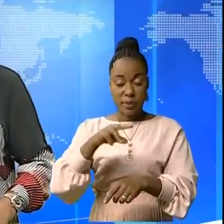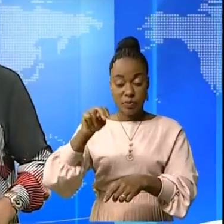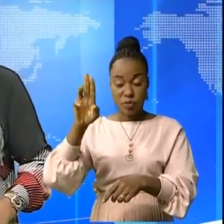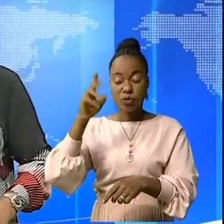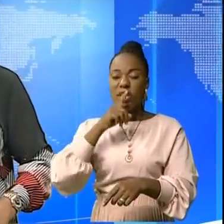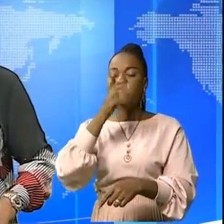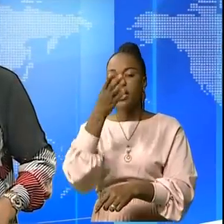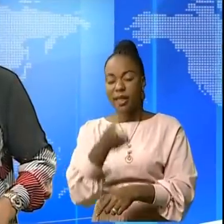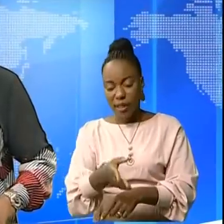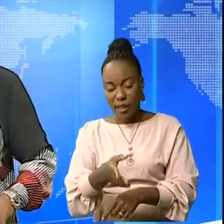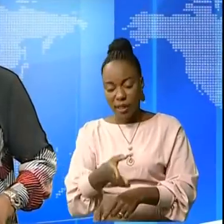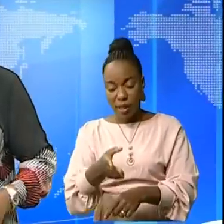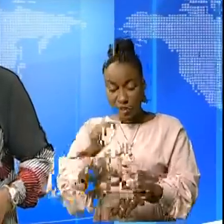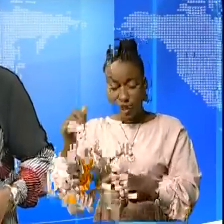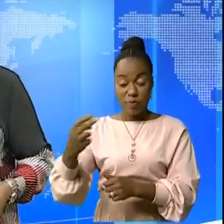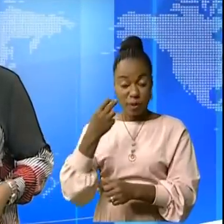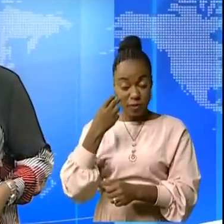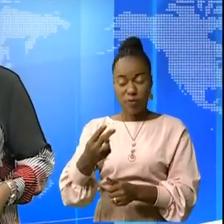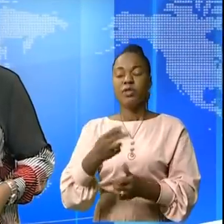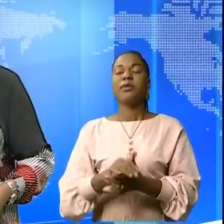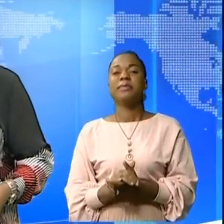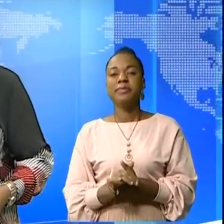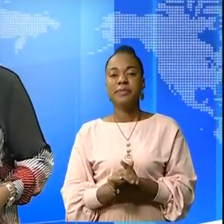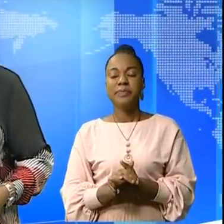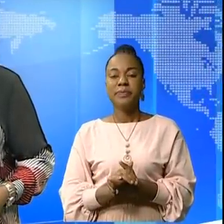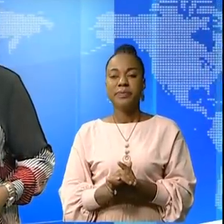secrétaire général de l'ONU en République démocratique du Congo.